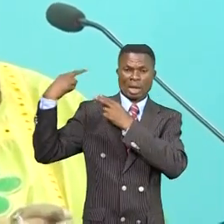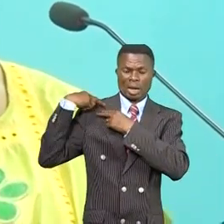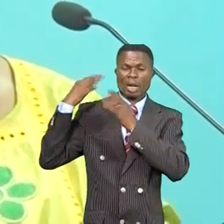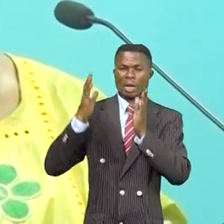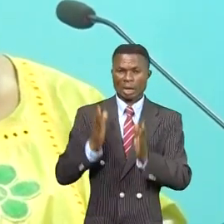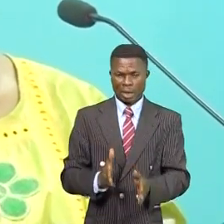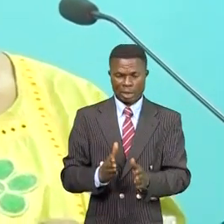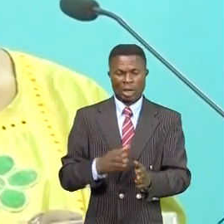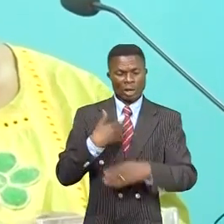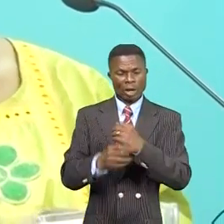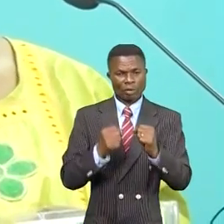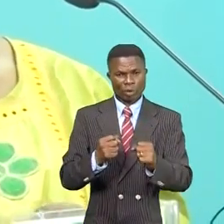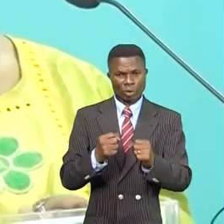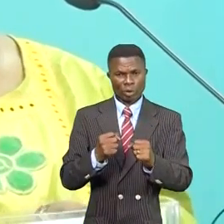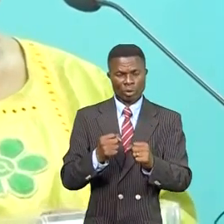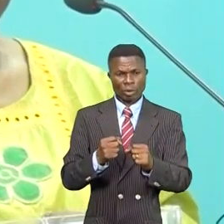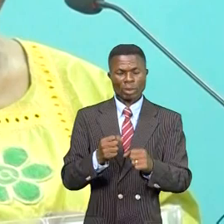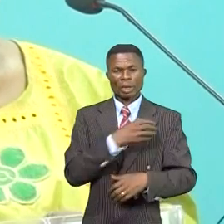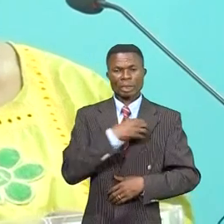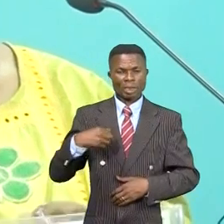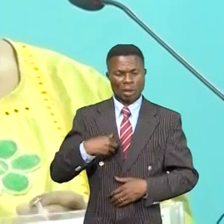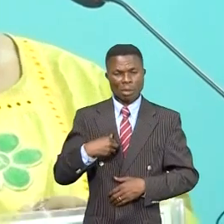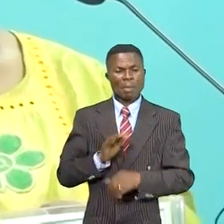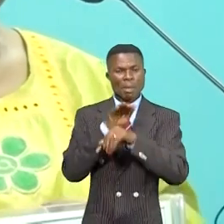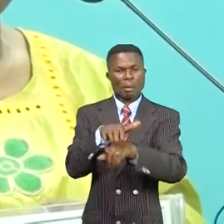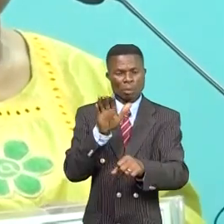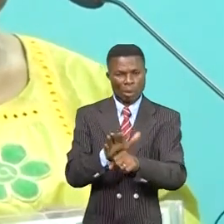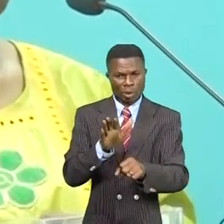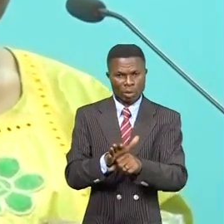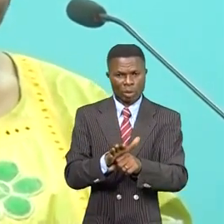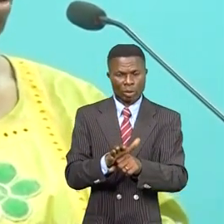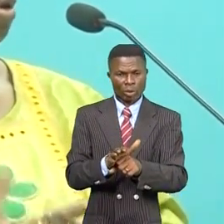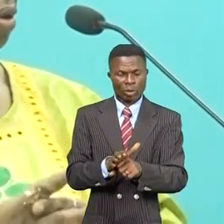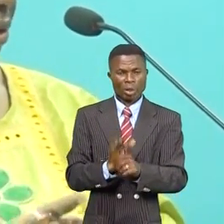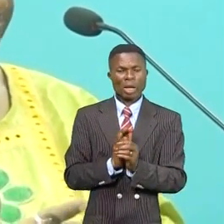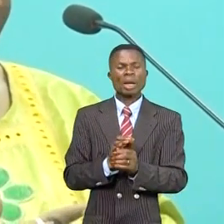de faire en sorte que les femmes puissent participer, leur contribution